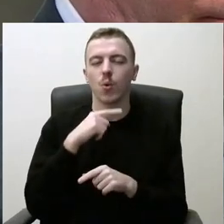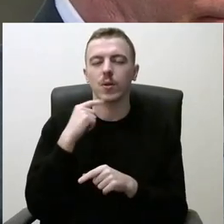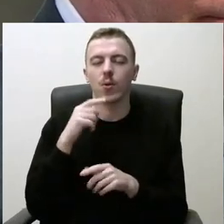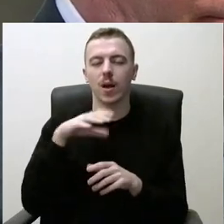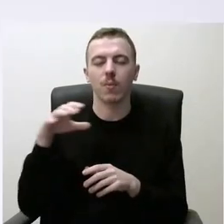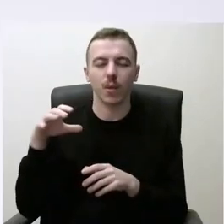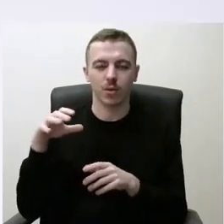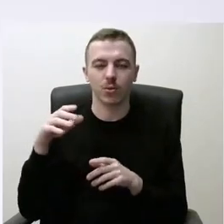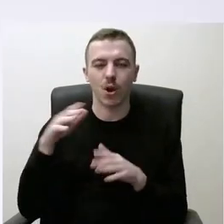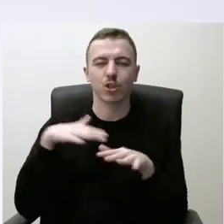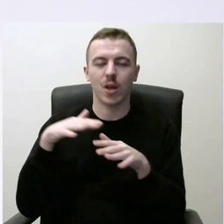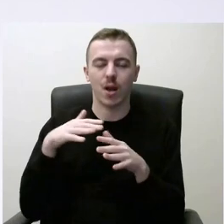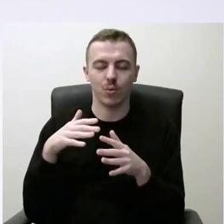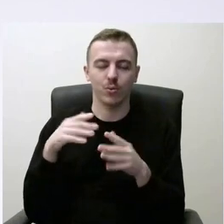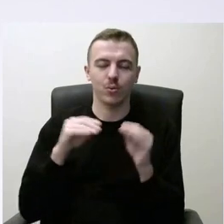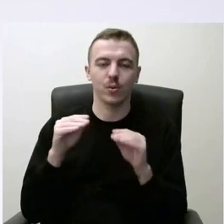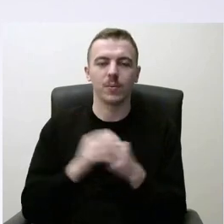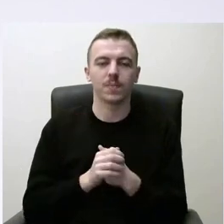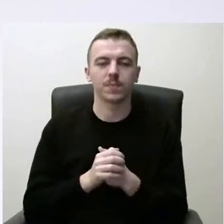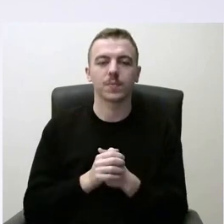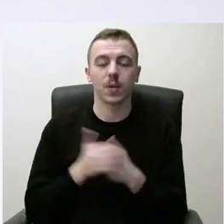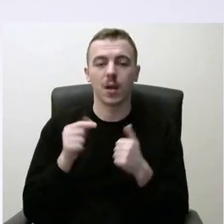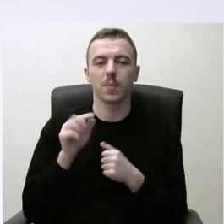Dėkuoju, poni aptašnikai.